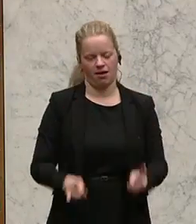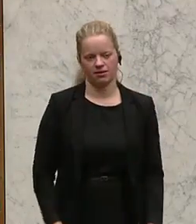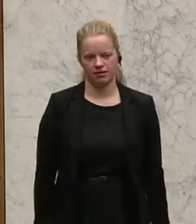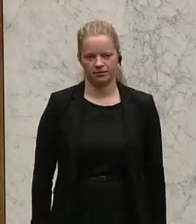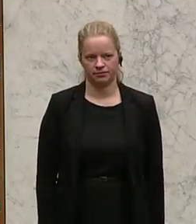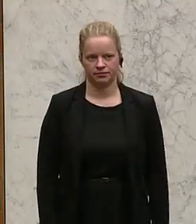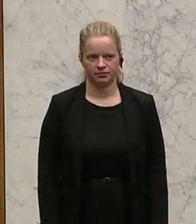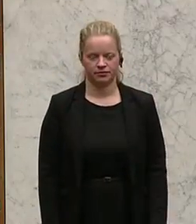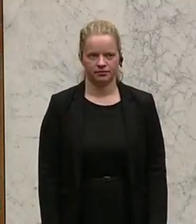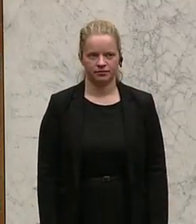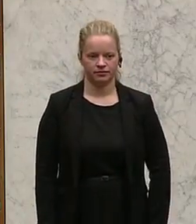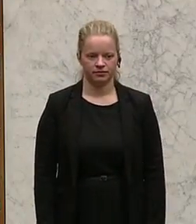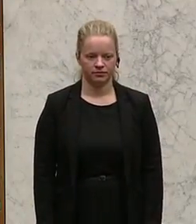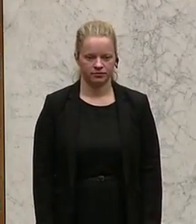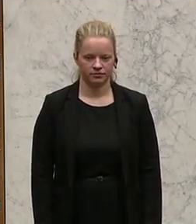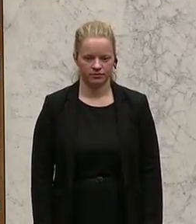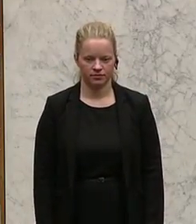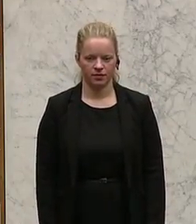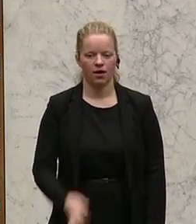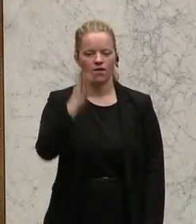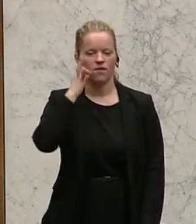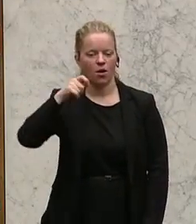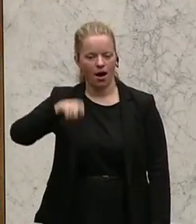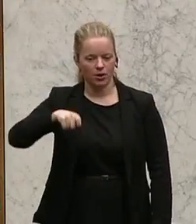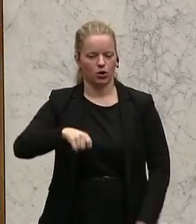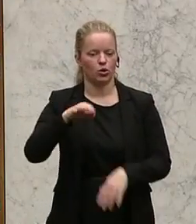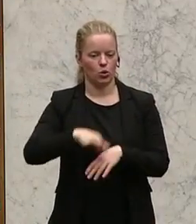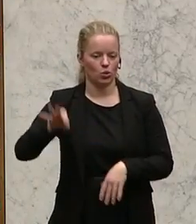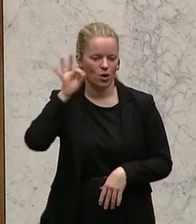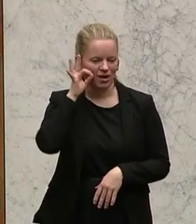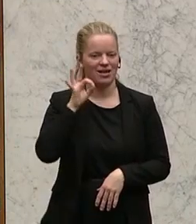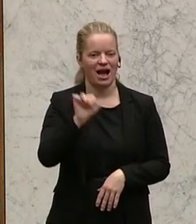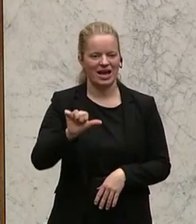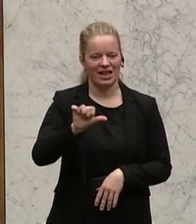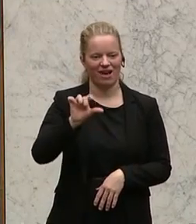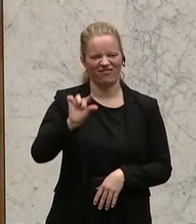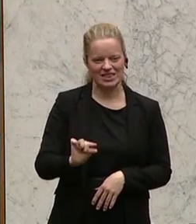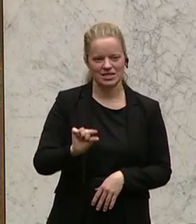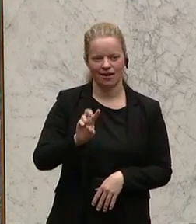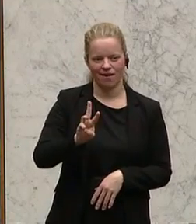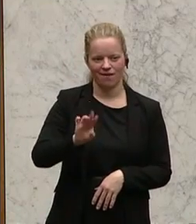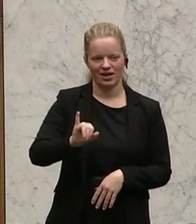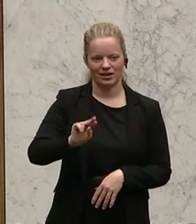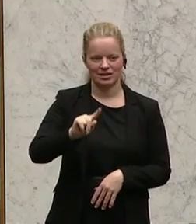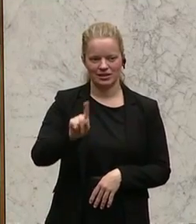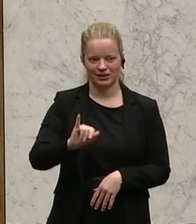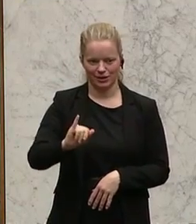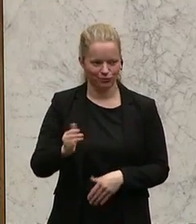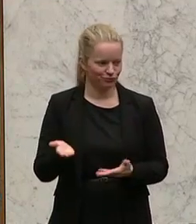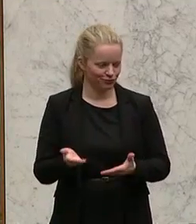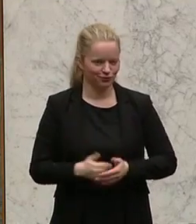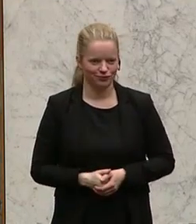Ulrike Königsberger-Ludwig von der SPÖ sieht keine Einwanderung in unser Sozialsystem, wie von den Freiheitlichen behauptet. Nur wer